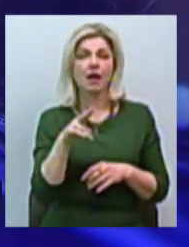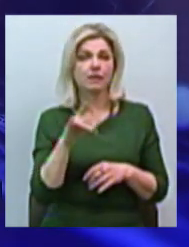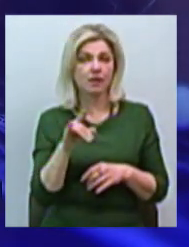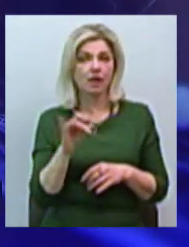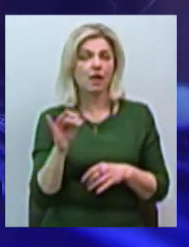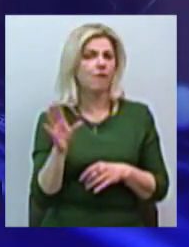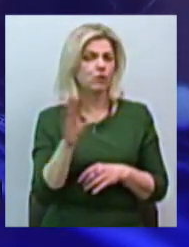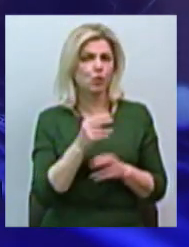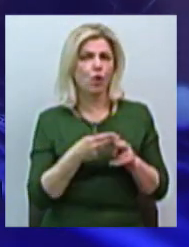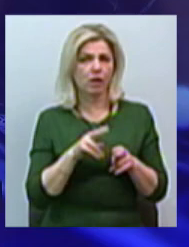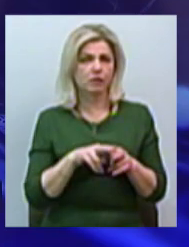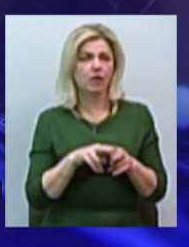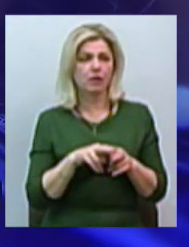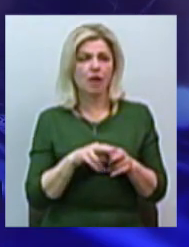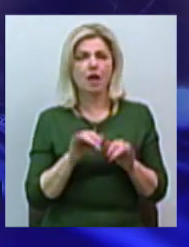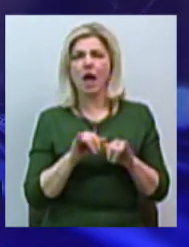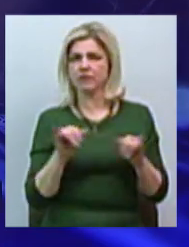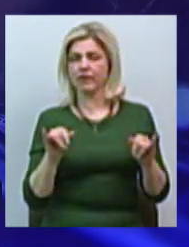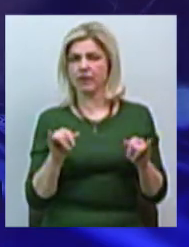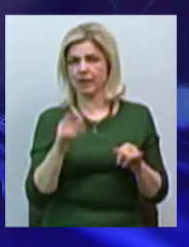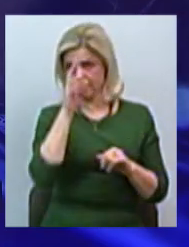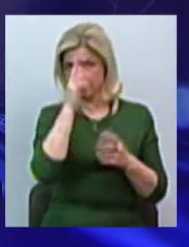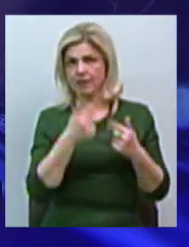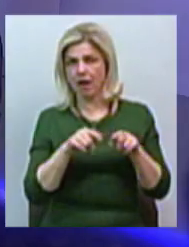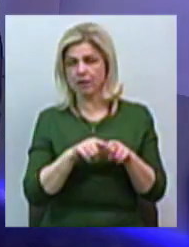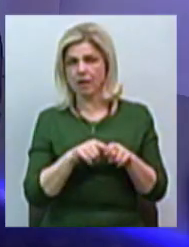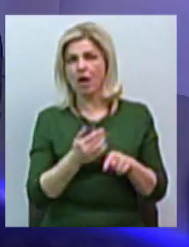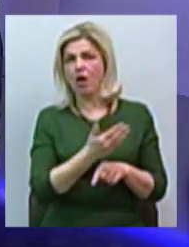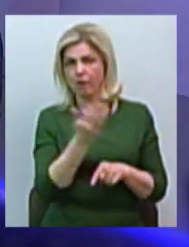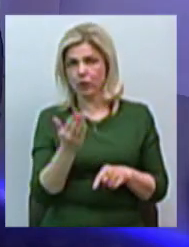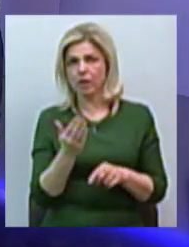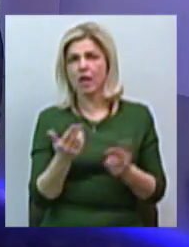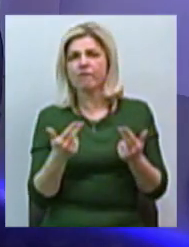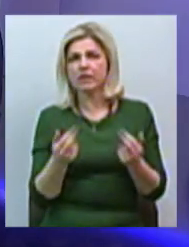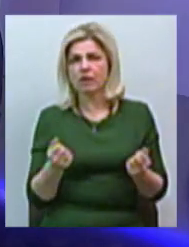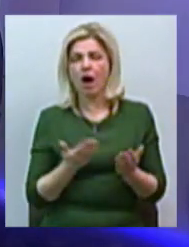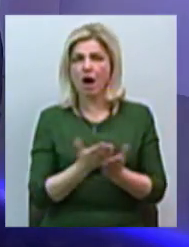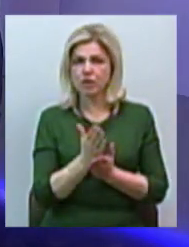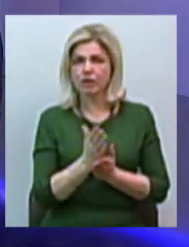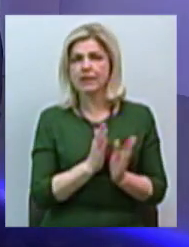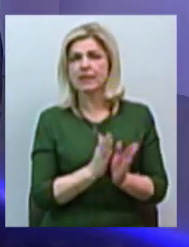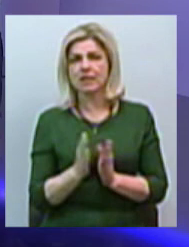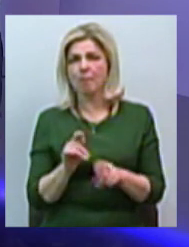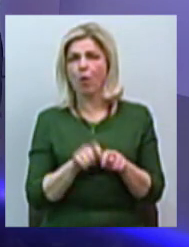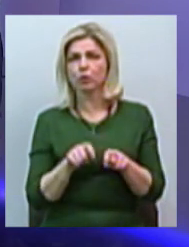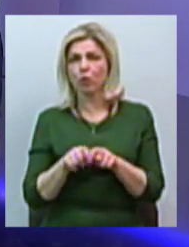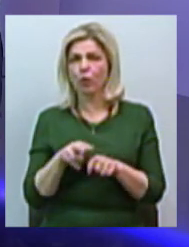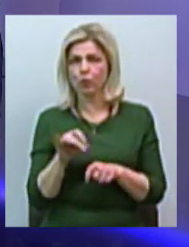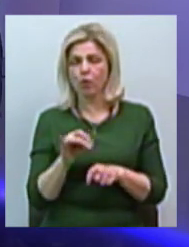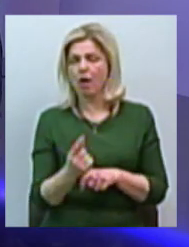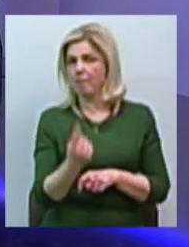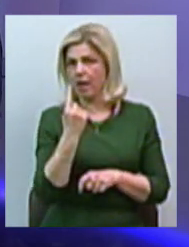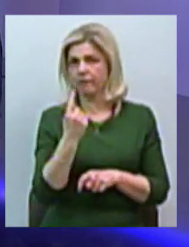розвиті країни. Тобто вони визнають якість системи контролю один одного? В першу числі, да. Система